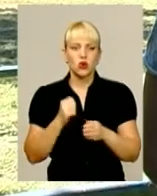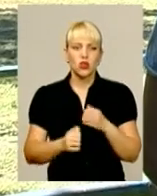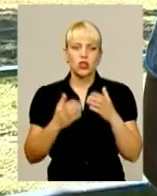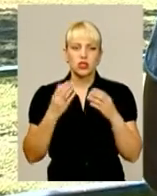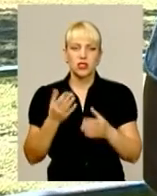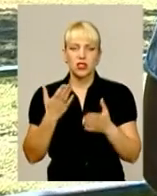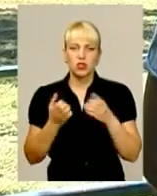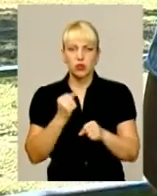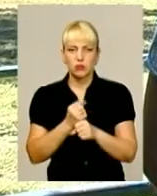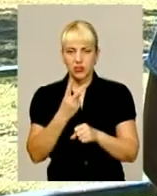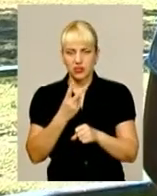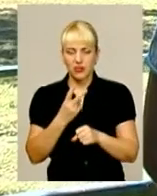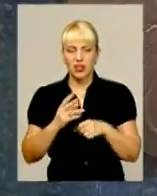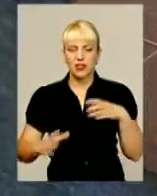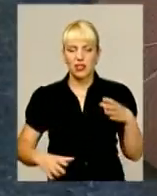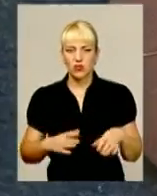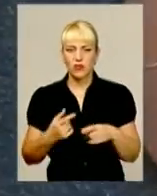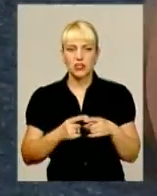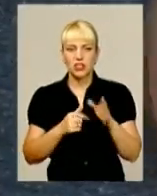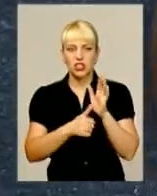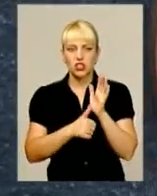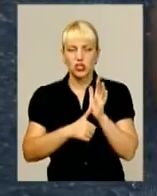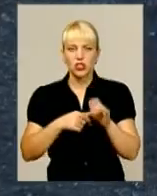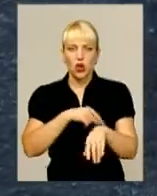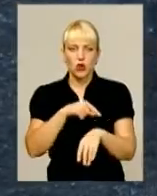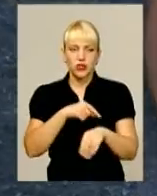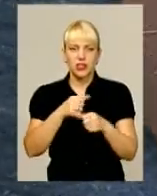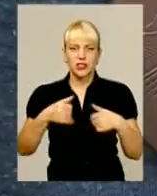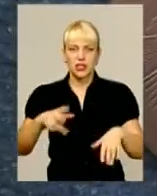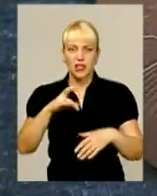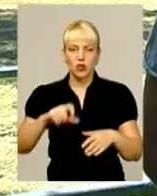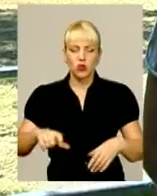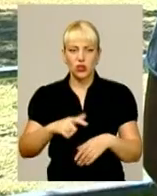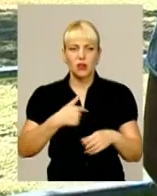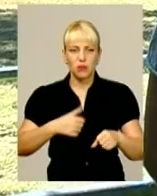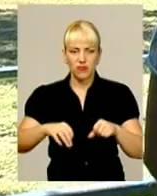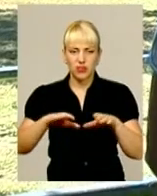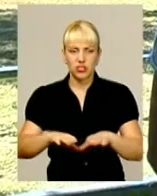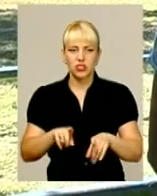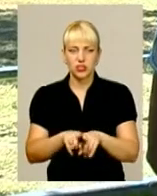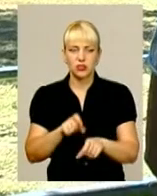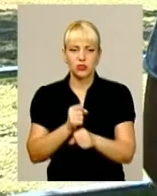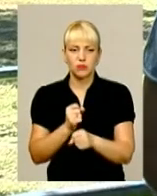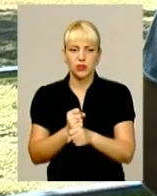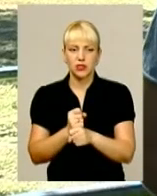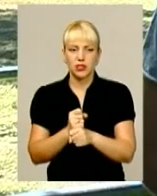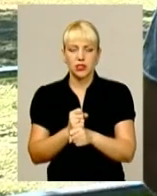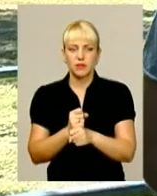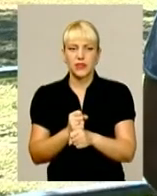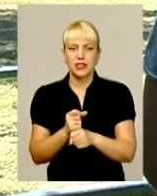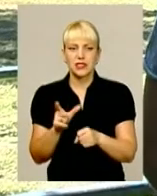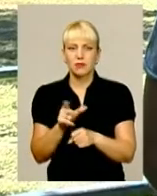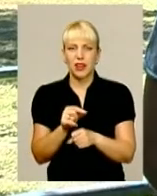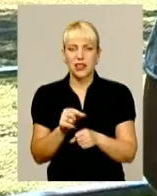якщо робити два тренування, це тільки шість годин тратиш на дорогу. Тоді ми вирішили зробити спарень тренування, що ми